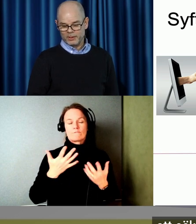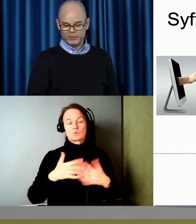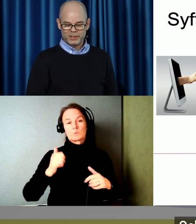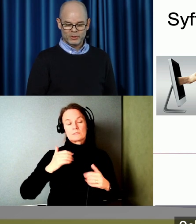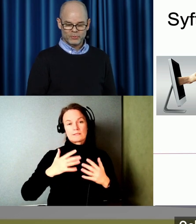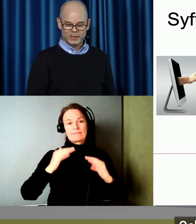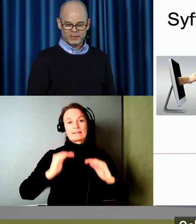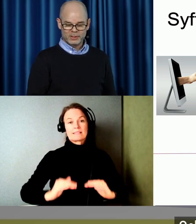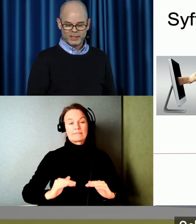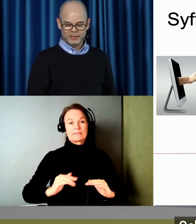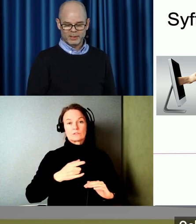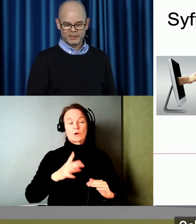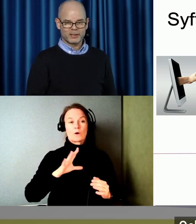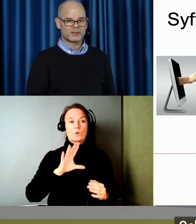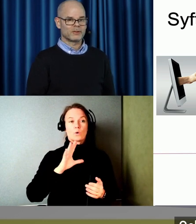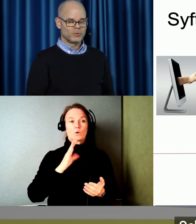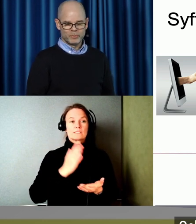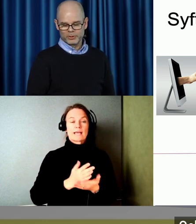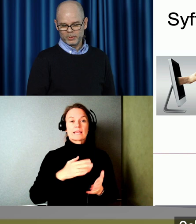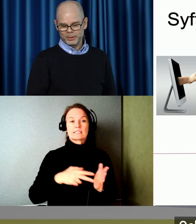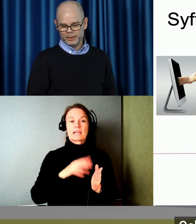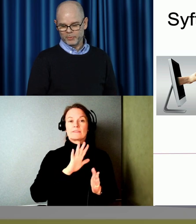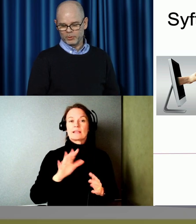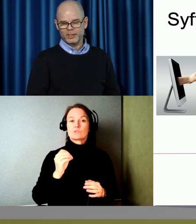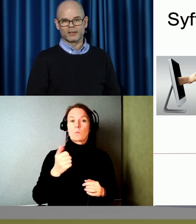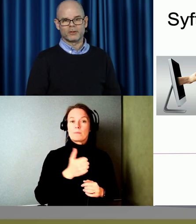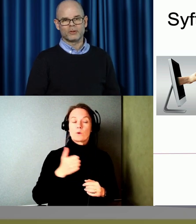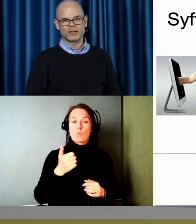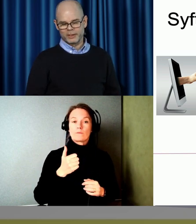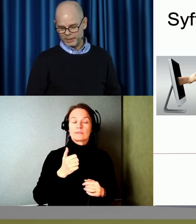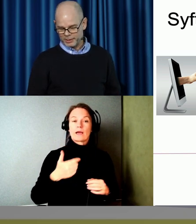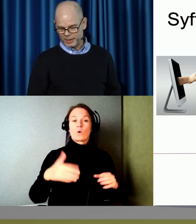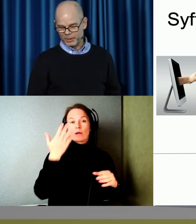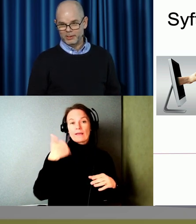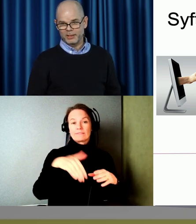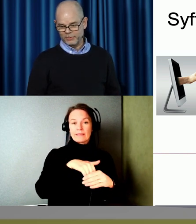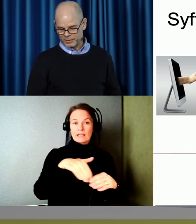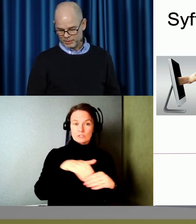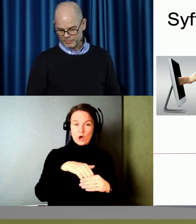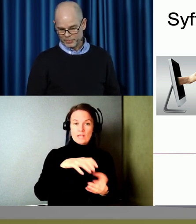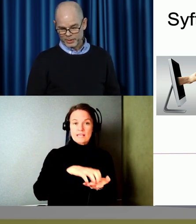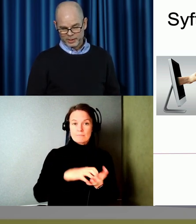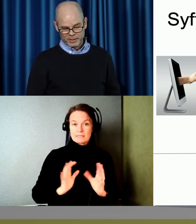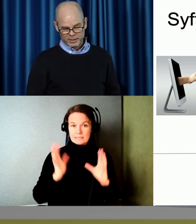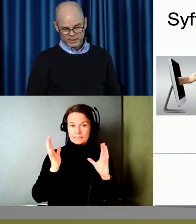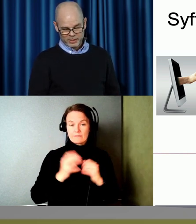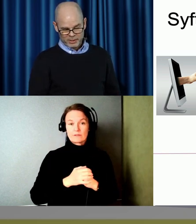Och det här syftar till att säkerställa deras oberoende och deltagande i samhällslivet.